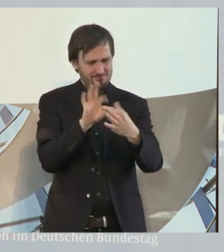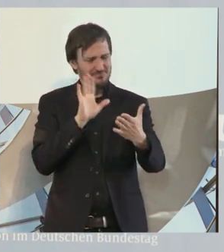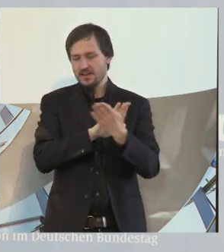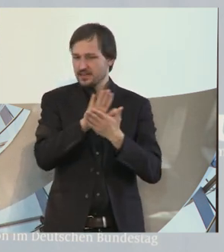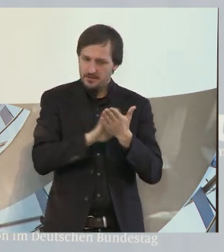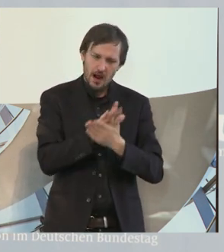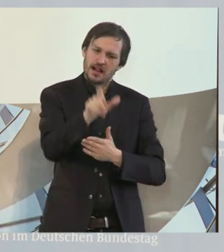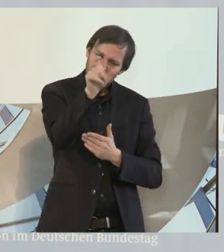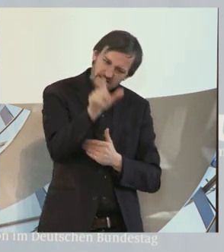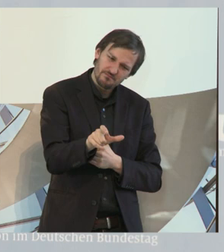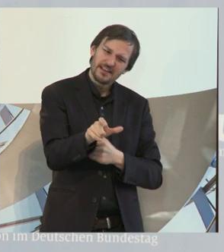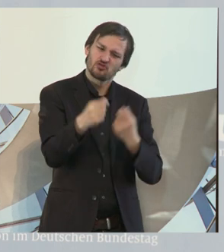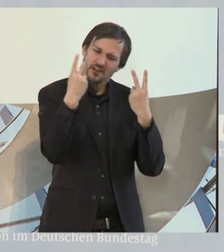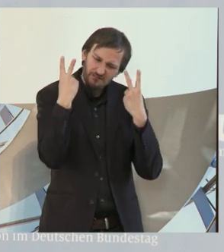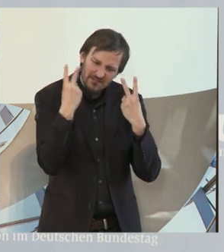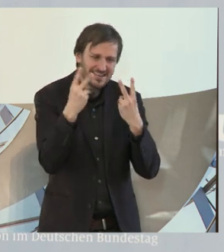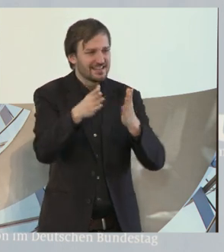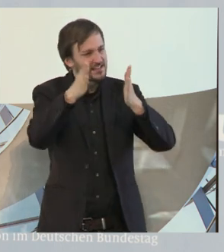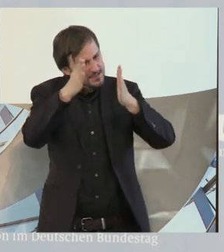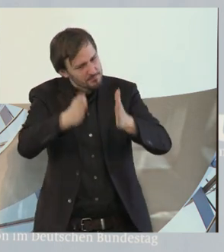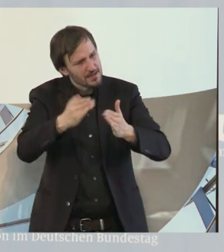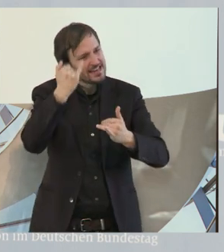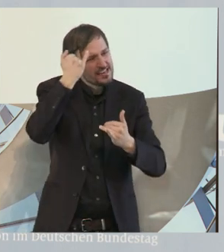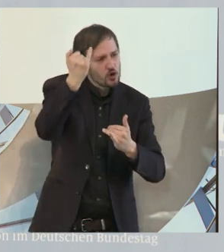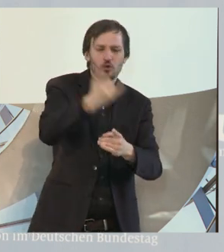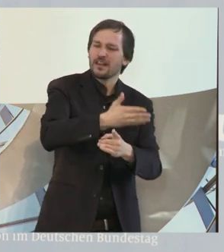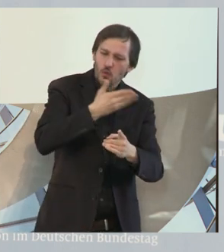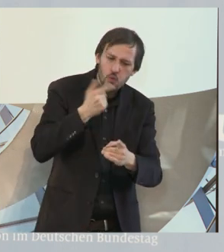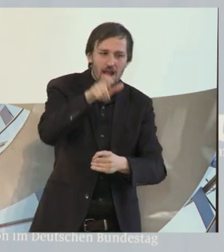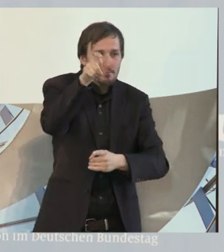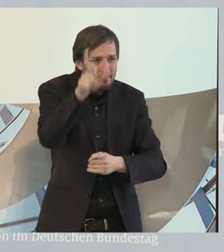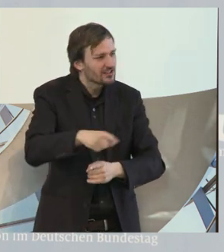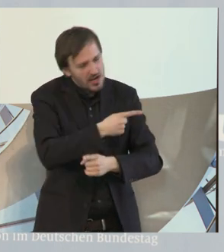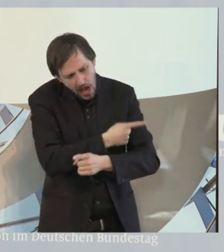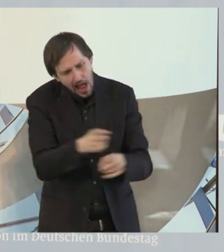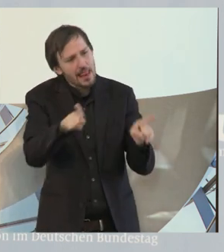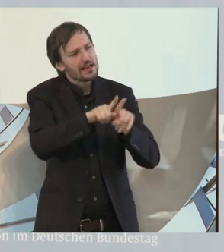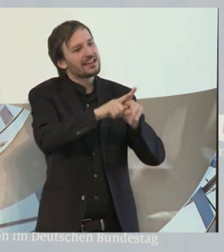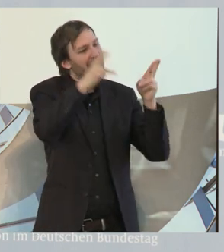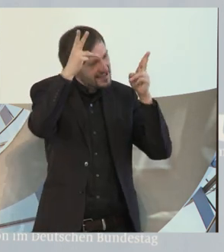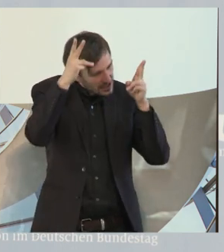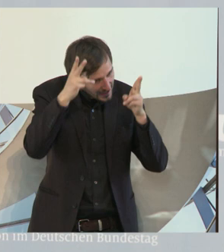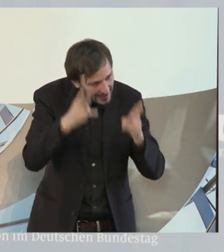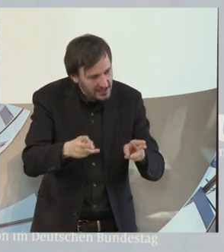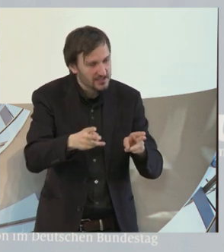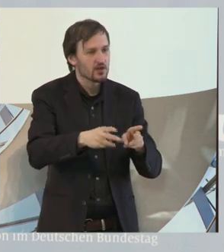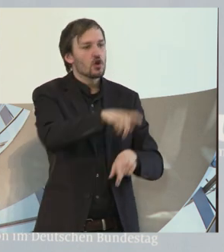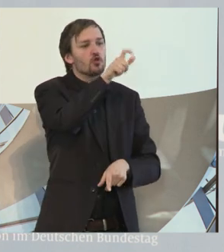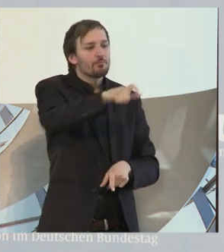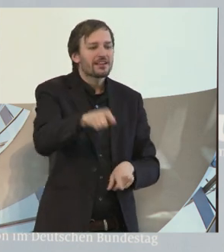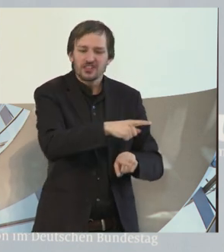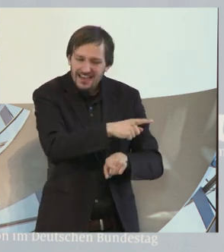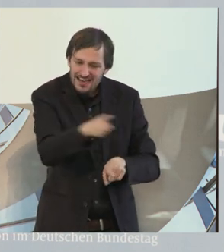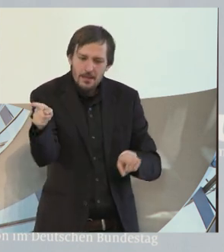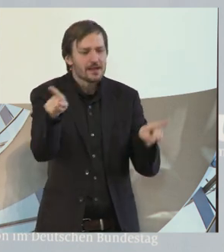und sein Wert nicht ideologisch bestimmt werden, dass jeder Mensch nicht nur gleiche Rechte, sondern auch einen gleichen Wert hat. Und zwar